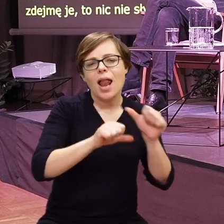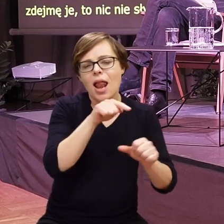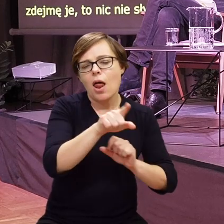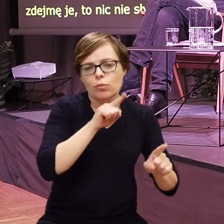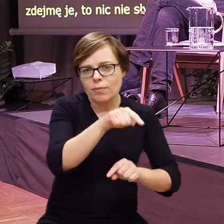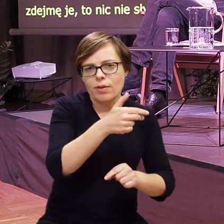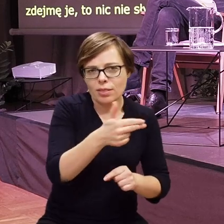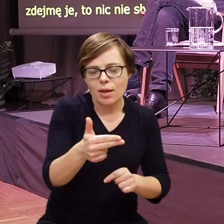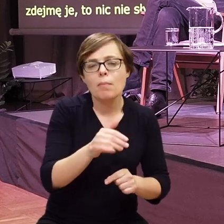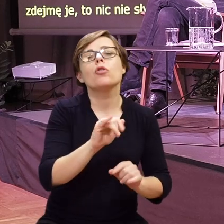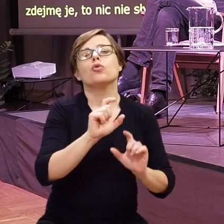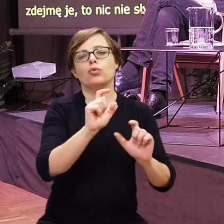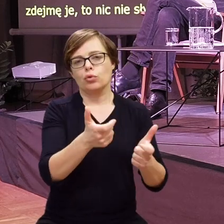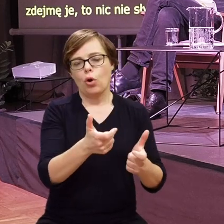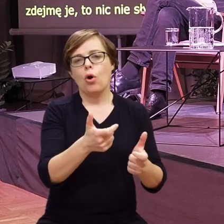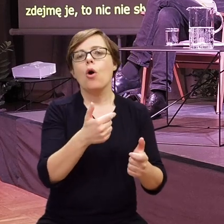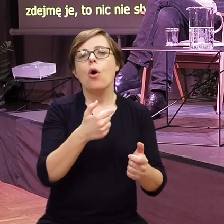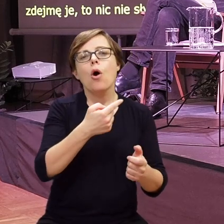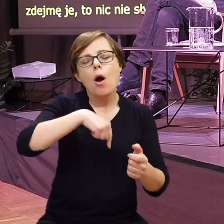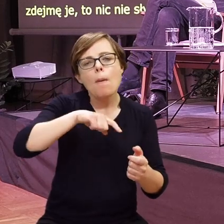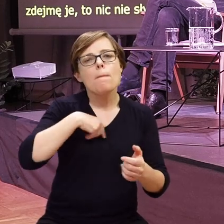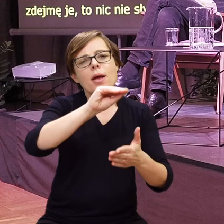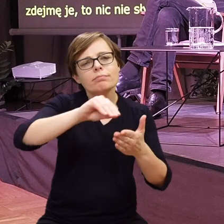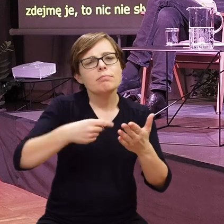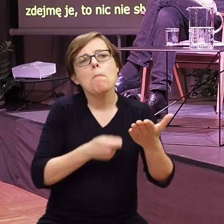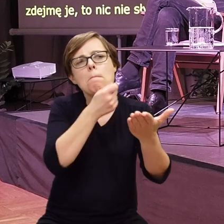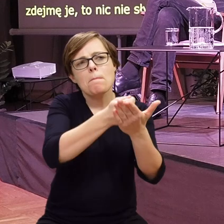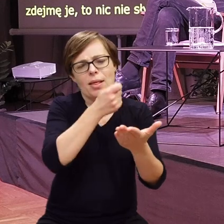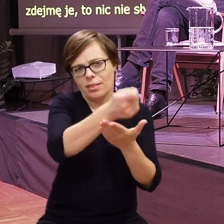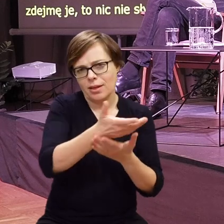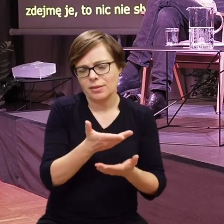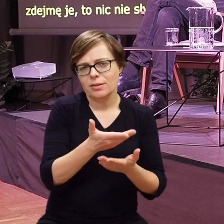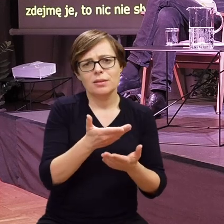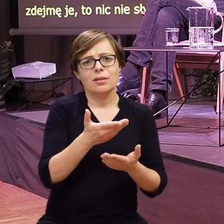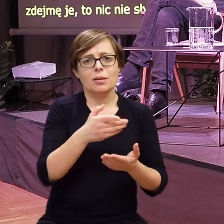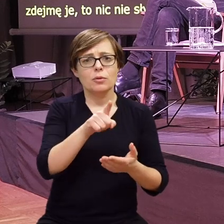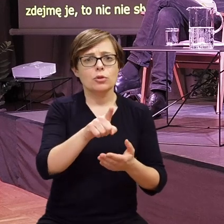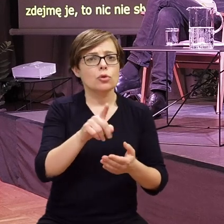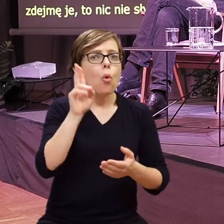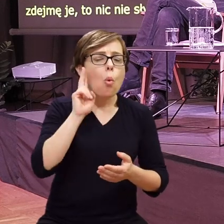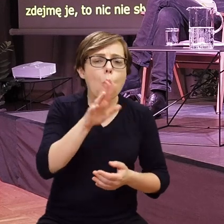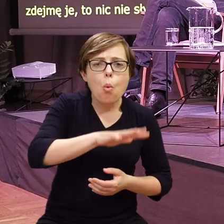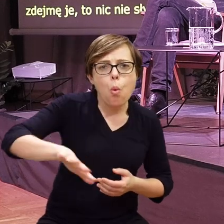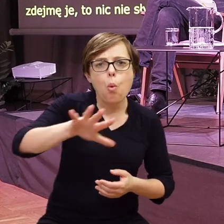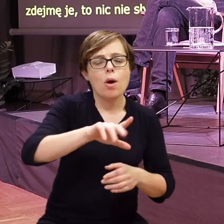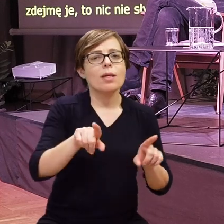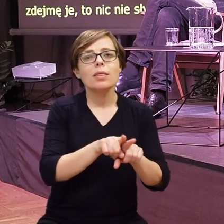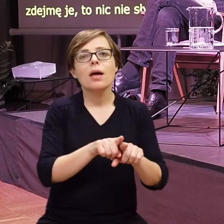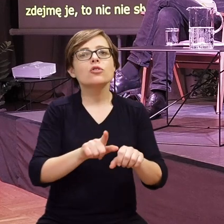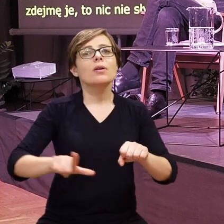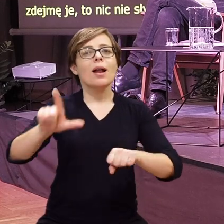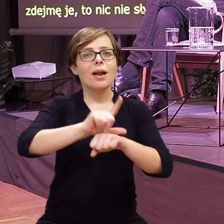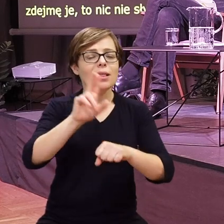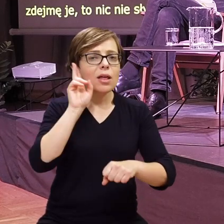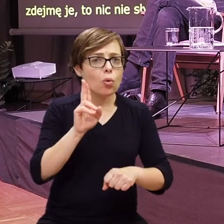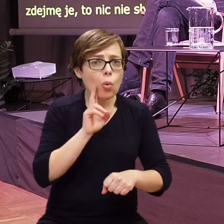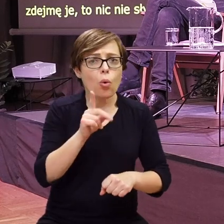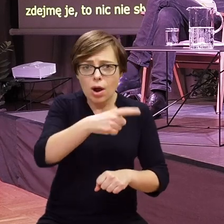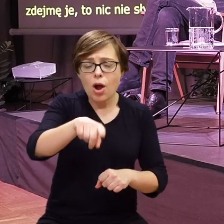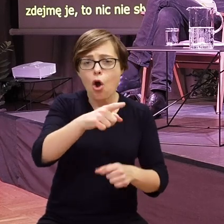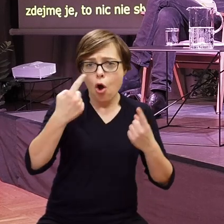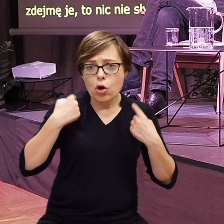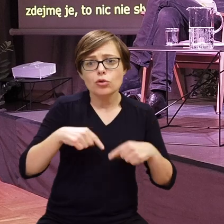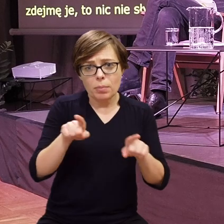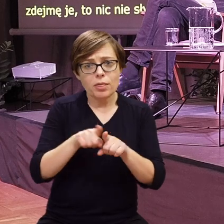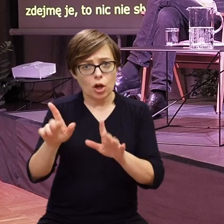od wielu, wielu lat. No i co z tego? Składamy petycje. Przecież wśród osób głuchych i głuchych liderów. Zresztą